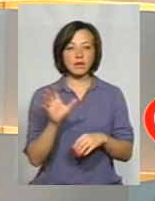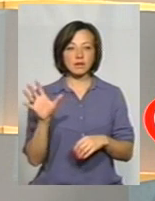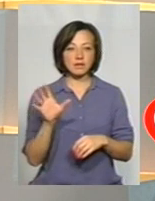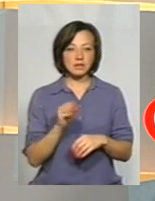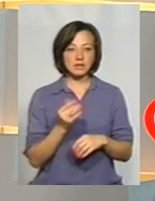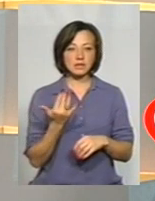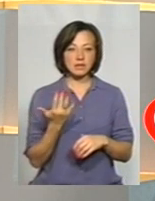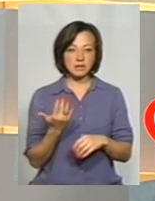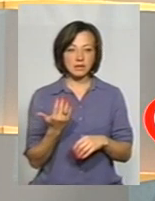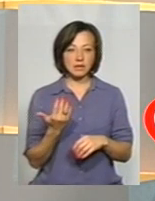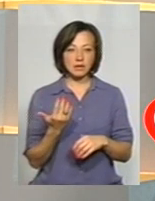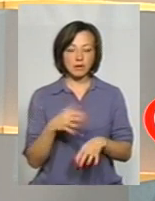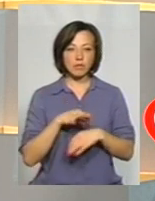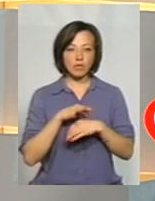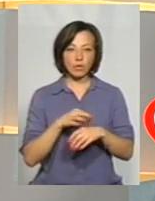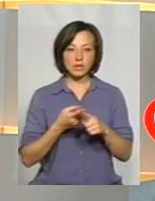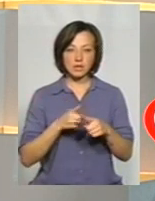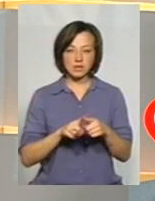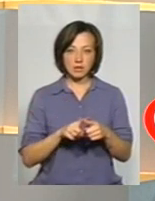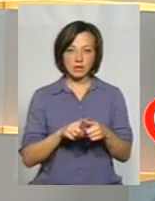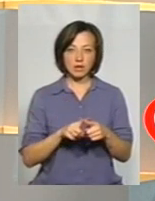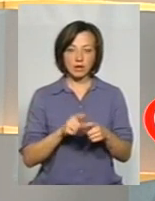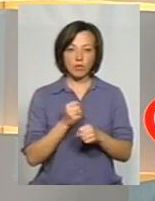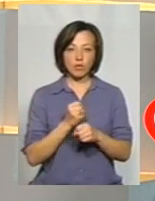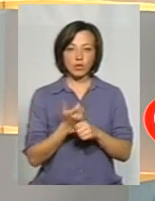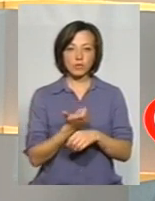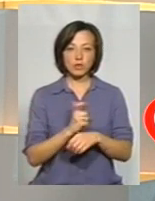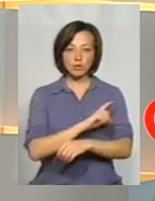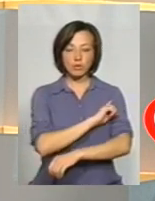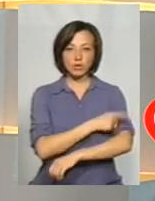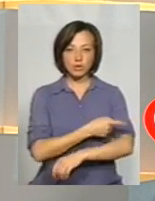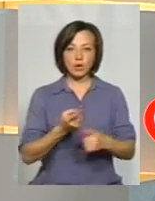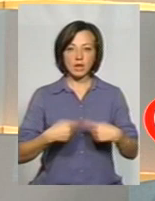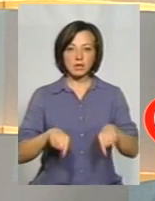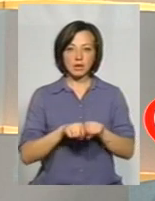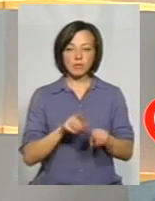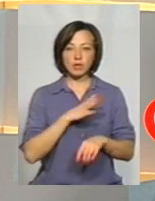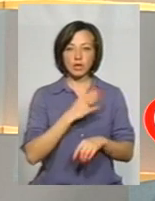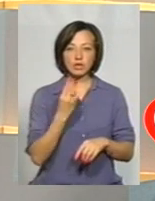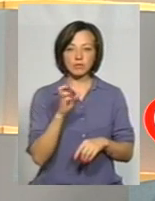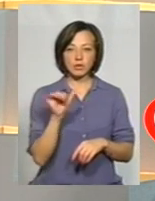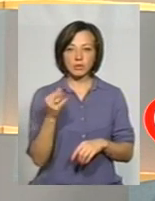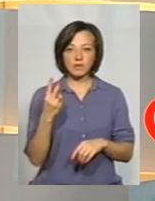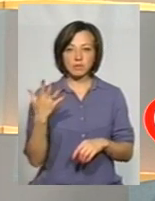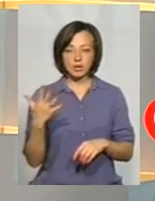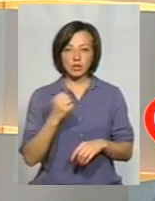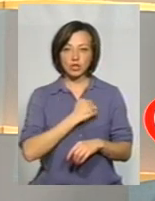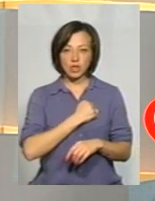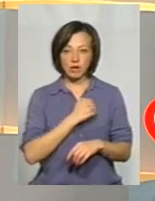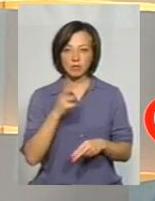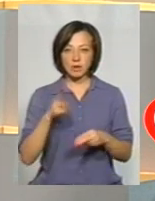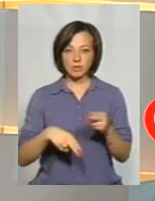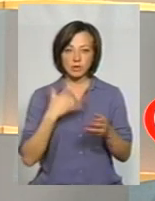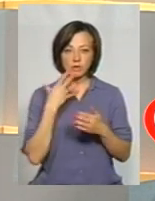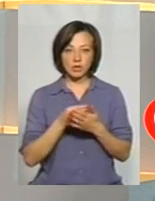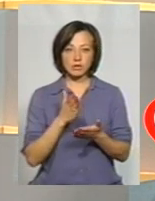проводилися ці роботи. Більш потужніша організація була ШБУ-25, на жаль, вона припинила